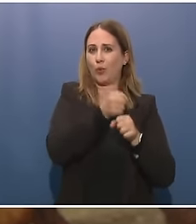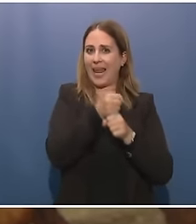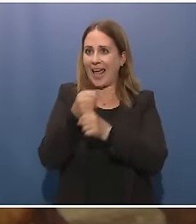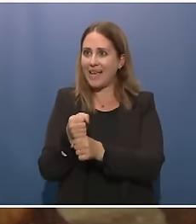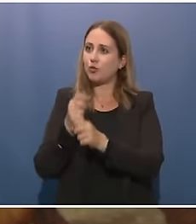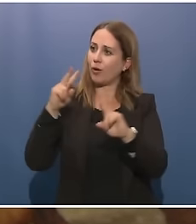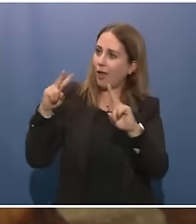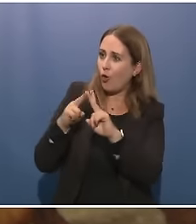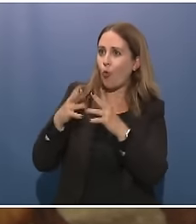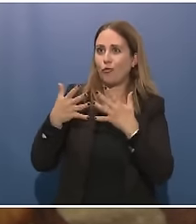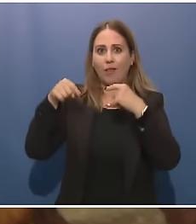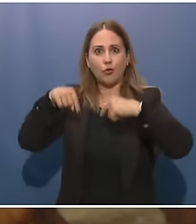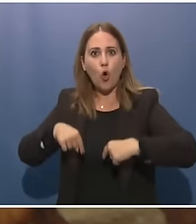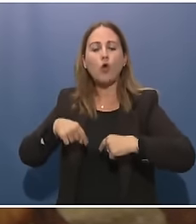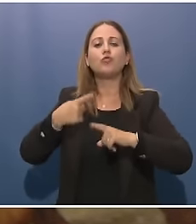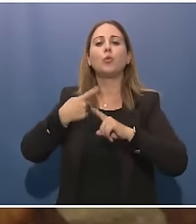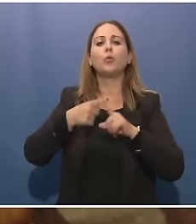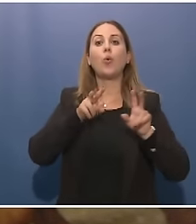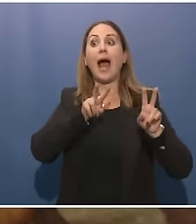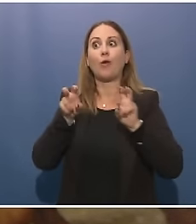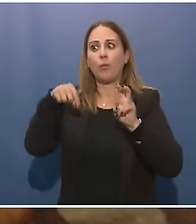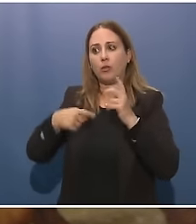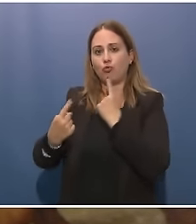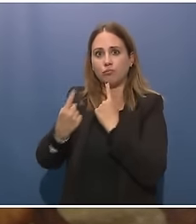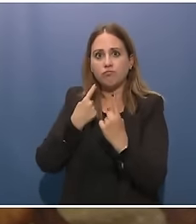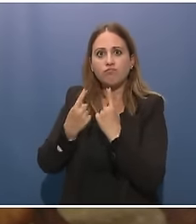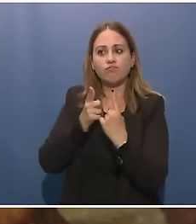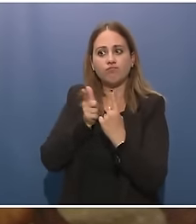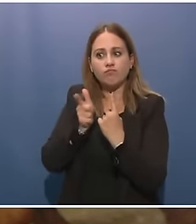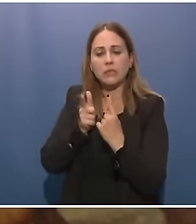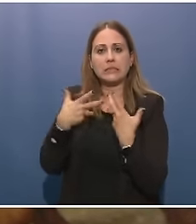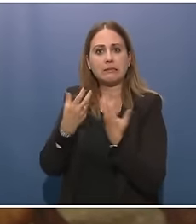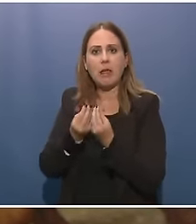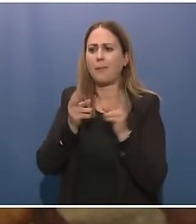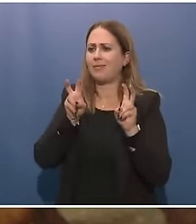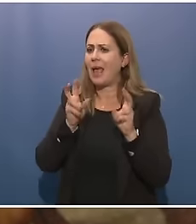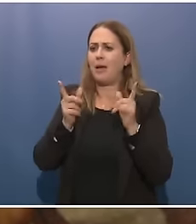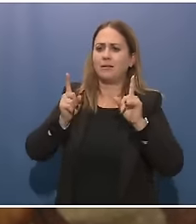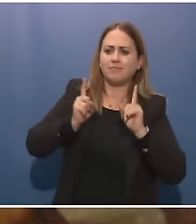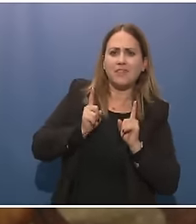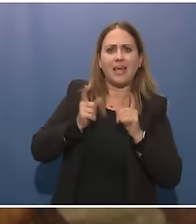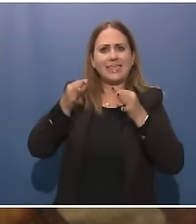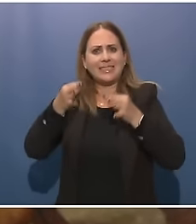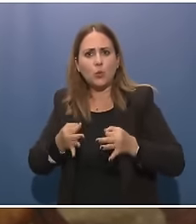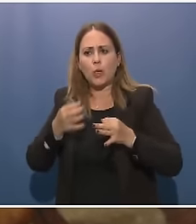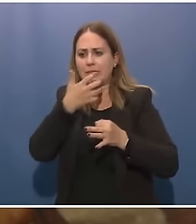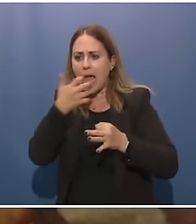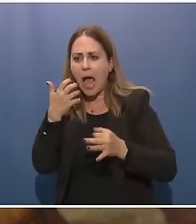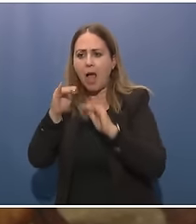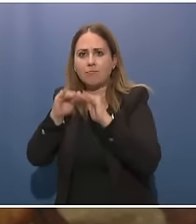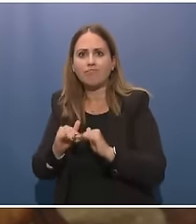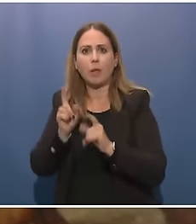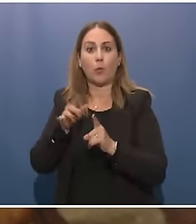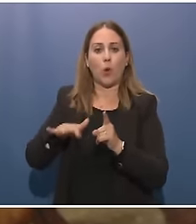tematiche collegate alla difesa, alla sicurezza. L'Italia è uno dei fondatori